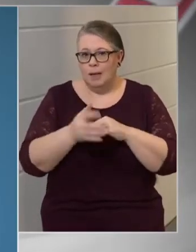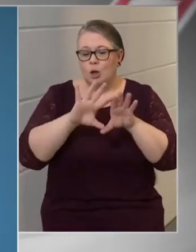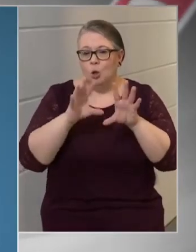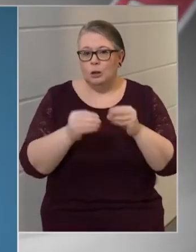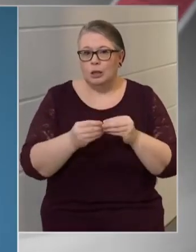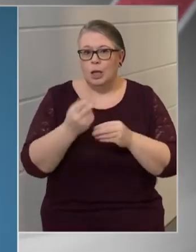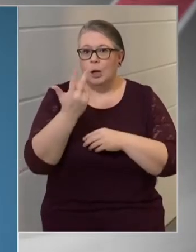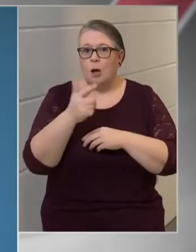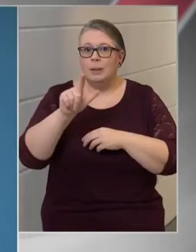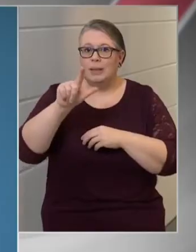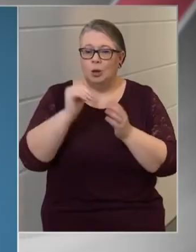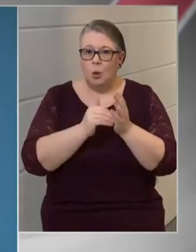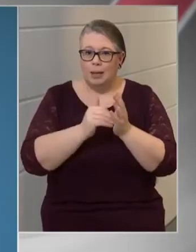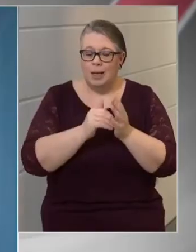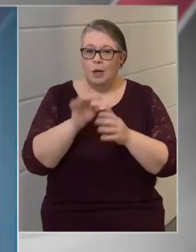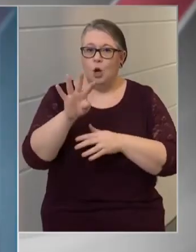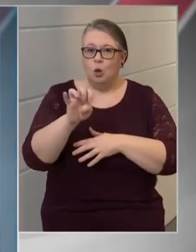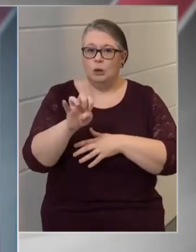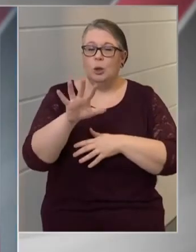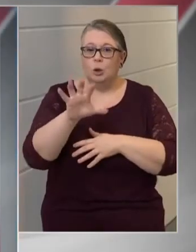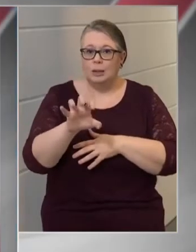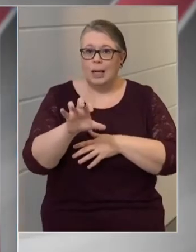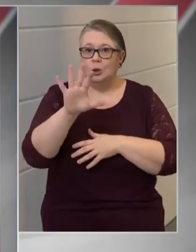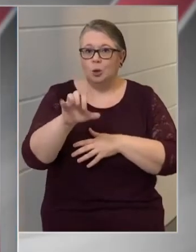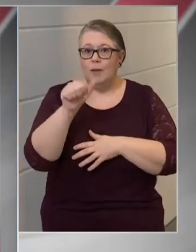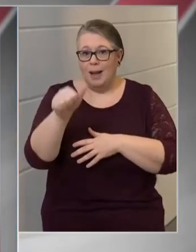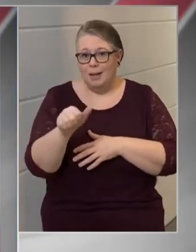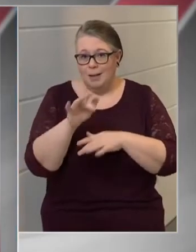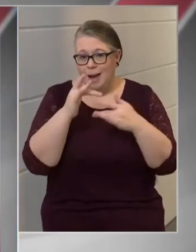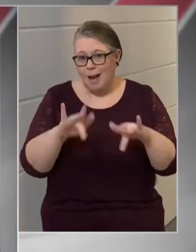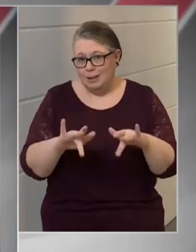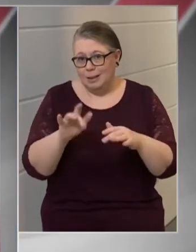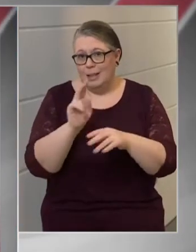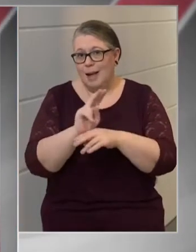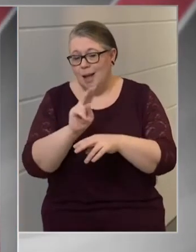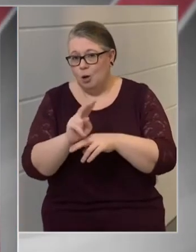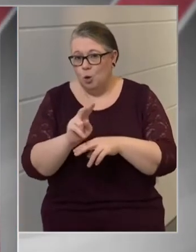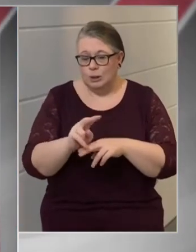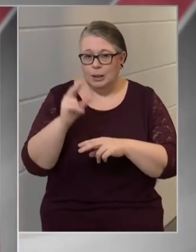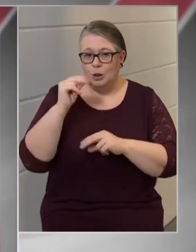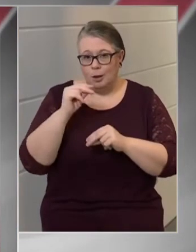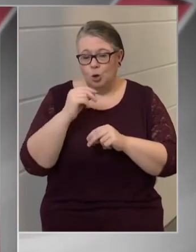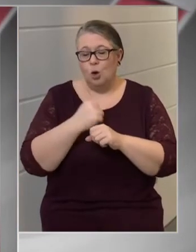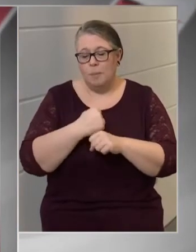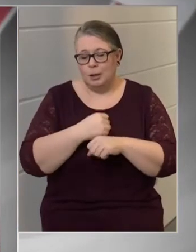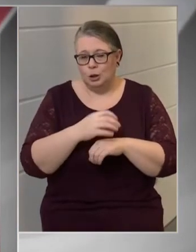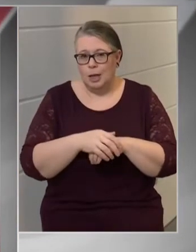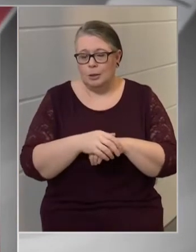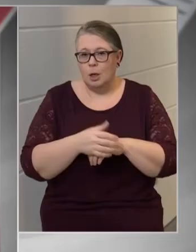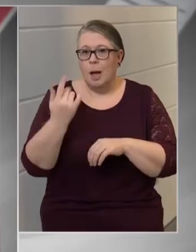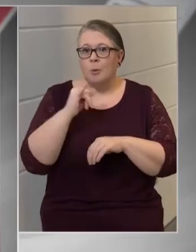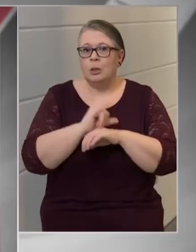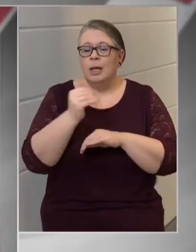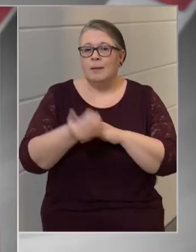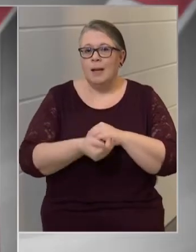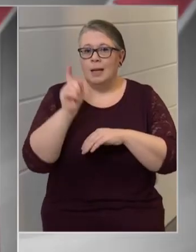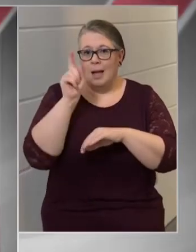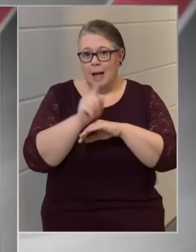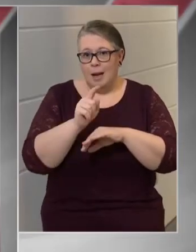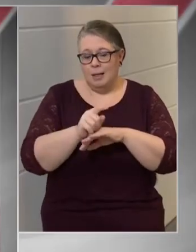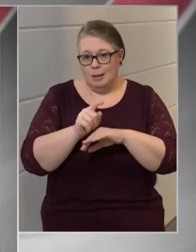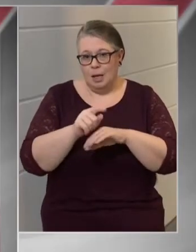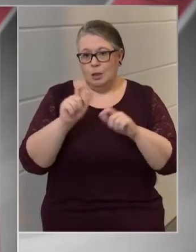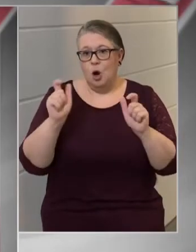összesen 32.551 helyszíni ellenőrzést hajtottak végre rendőreink. Az elmúlt hétvégén elrendelt